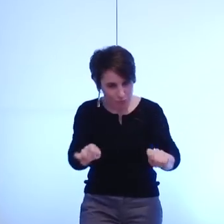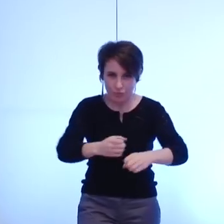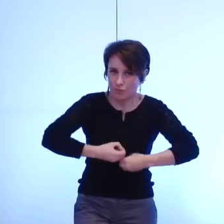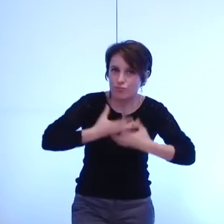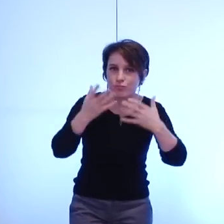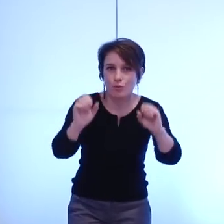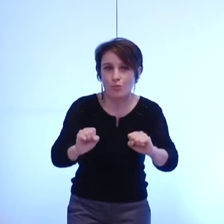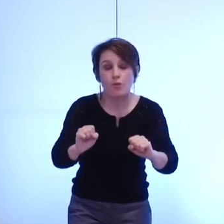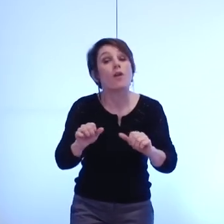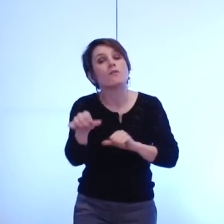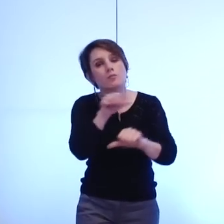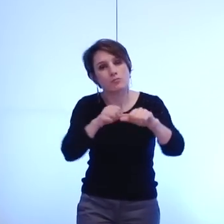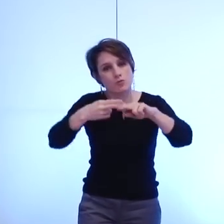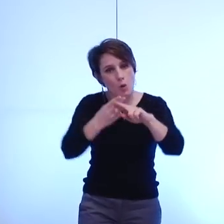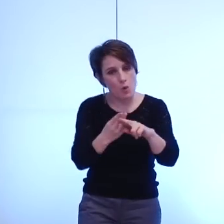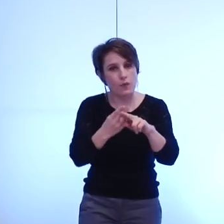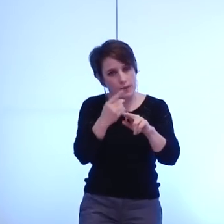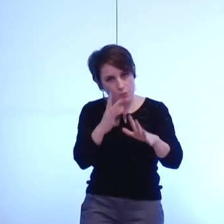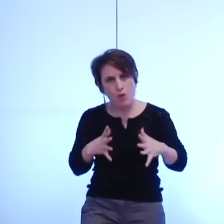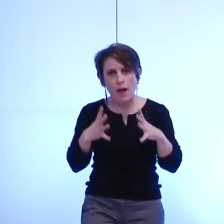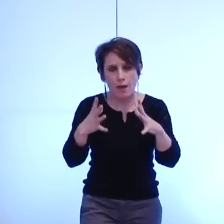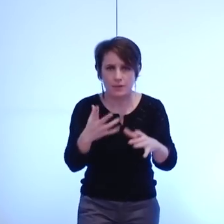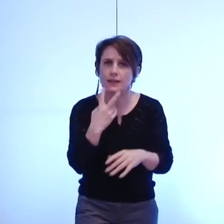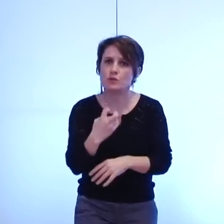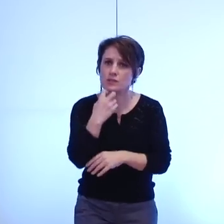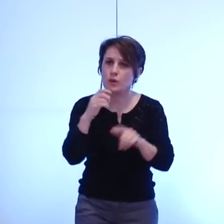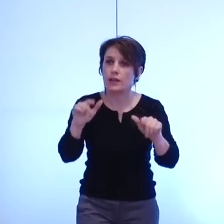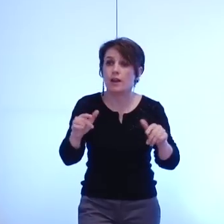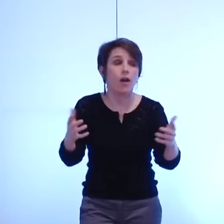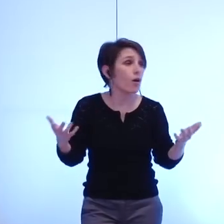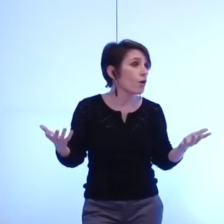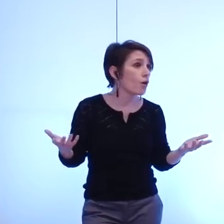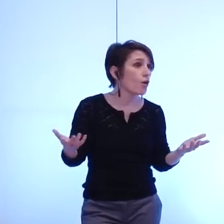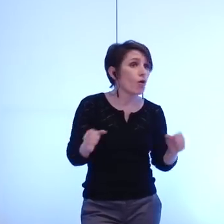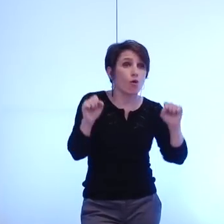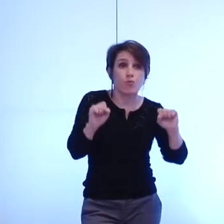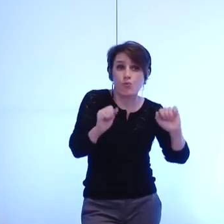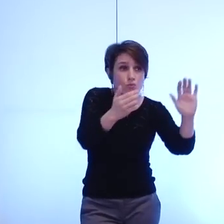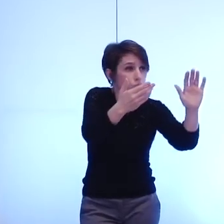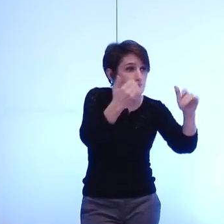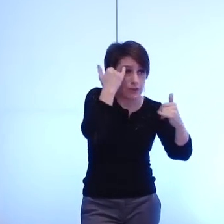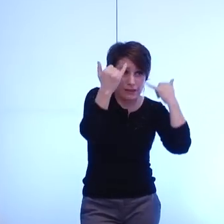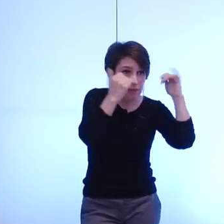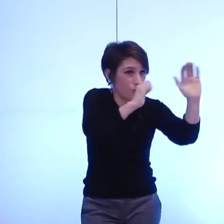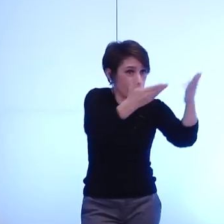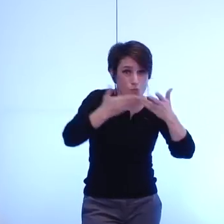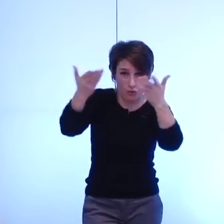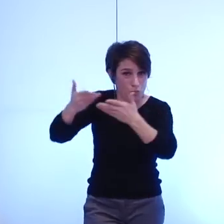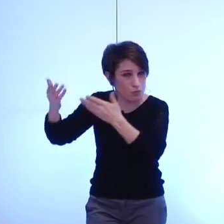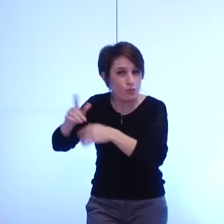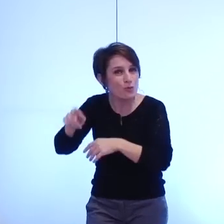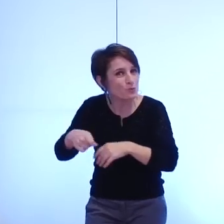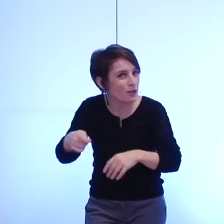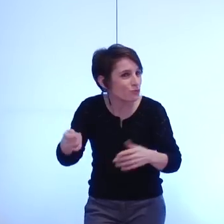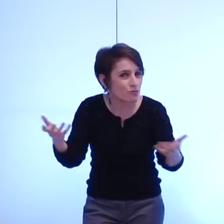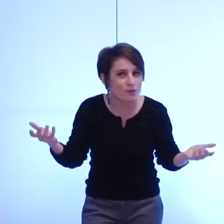d'implication citoyenne toutes les propositions ma foi sont bien sûr les bienvenues mais